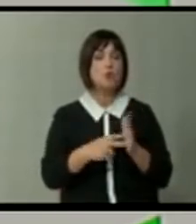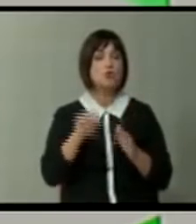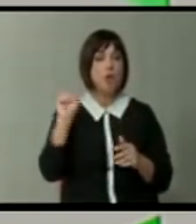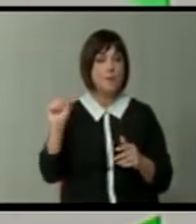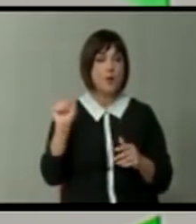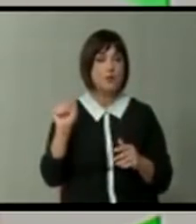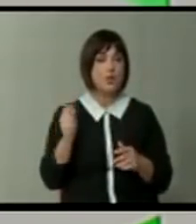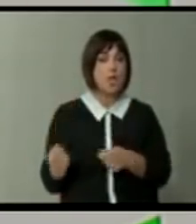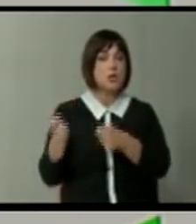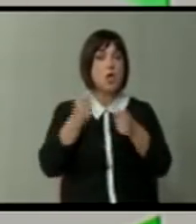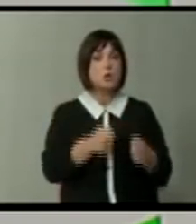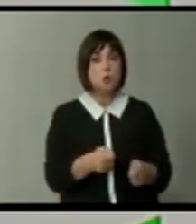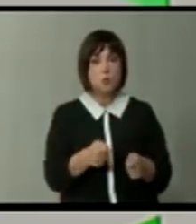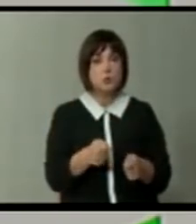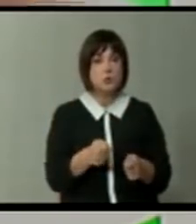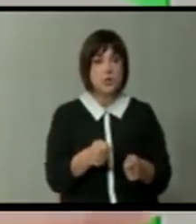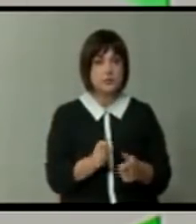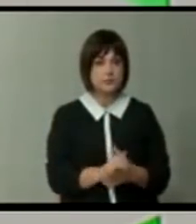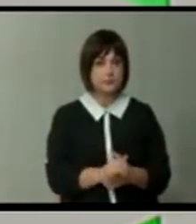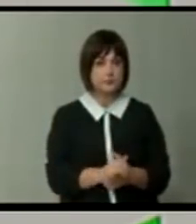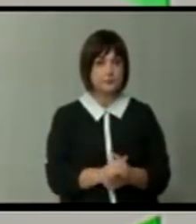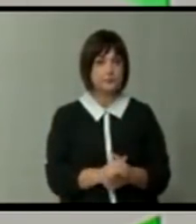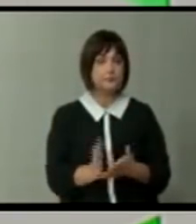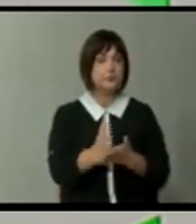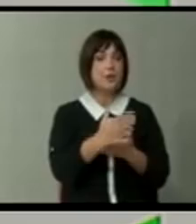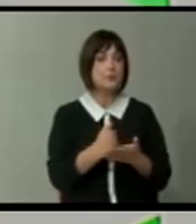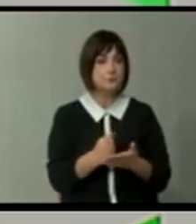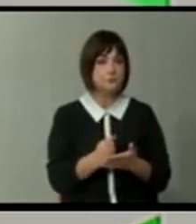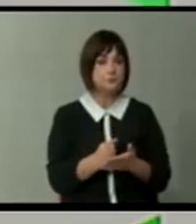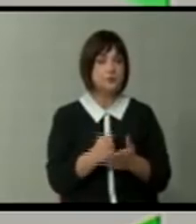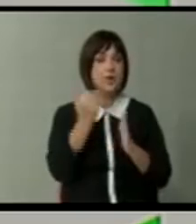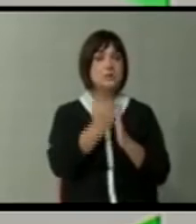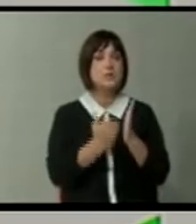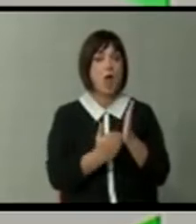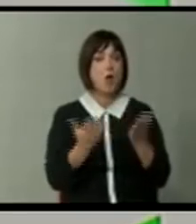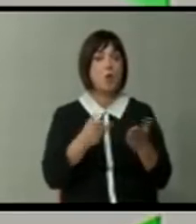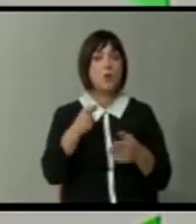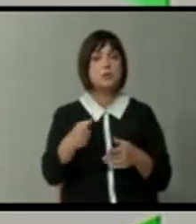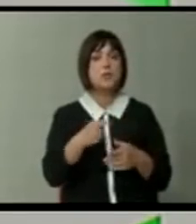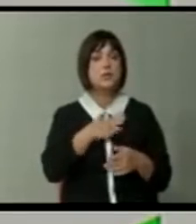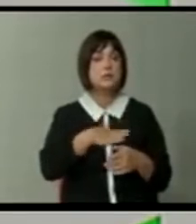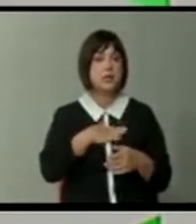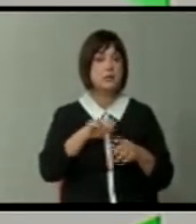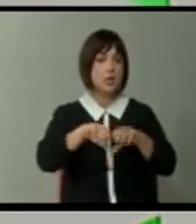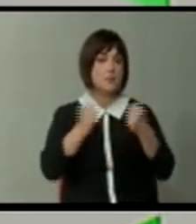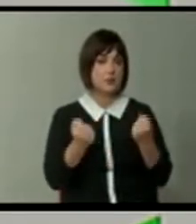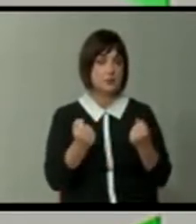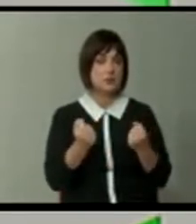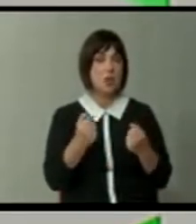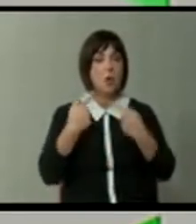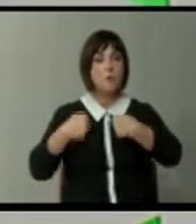партии да донесуват, да имплементират закони кога тие сакат да ги прекршуват,